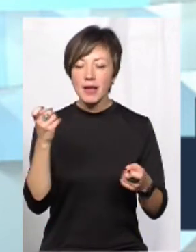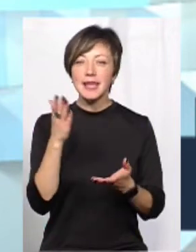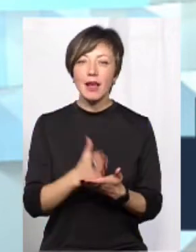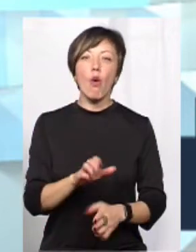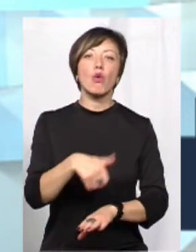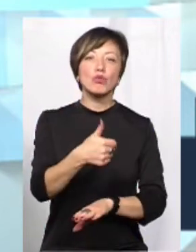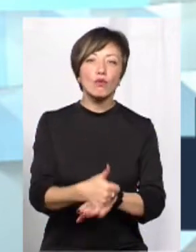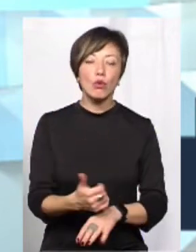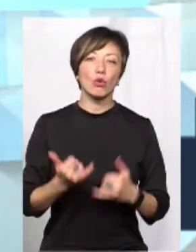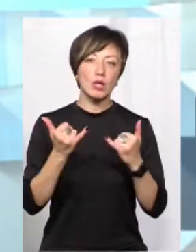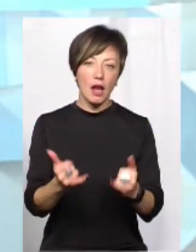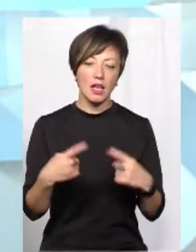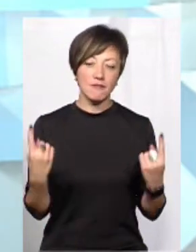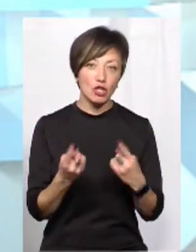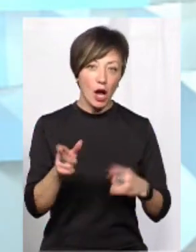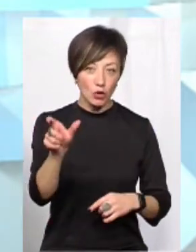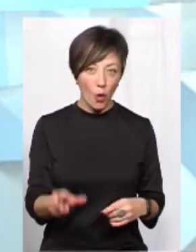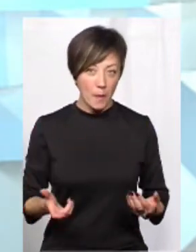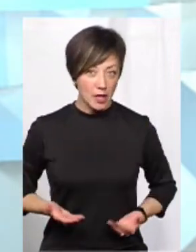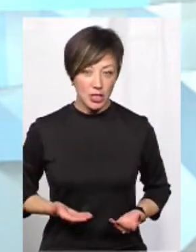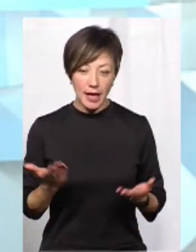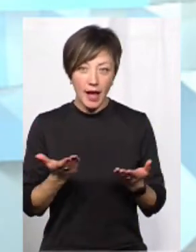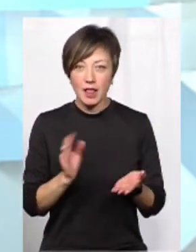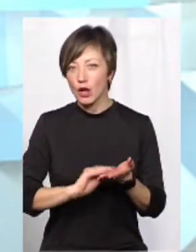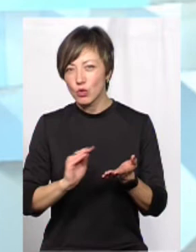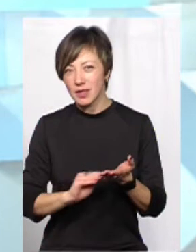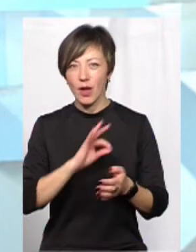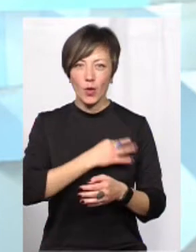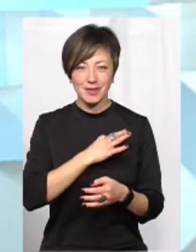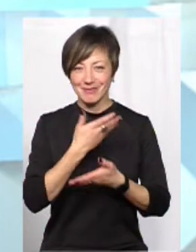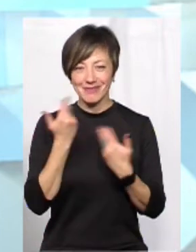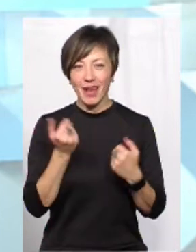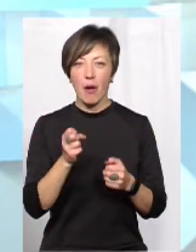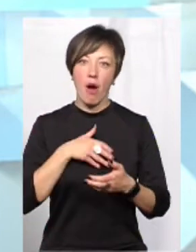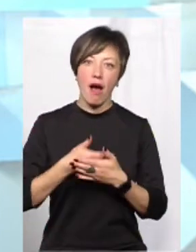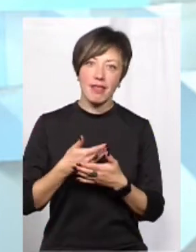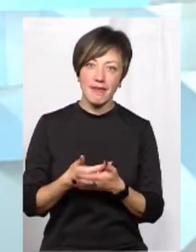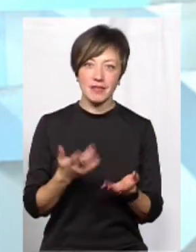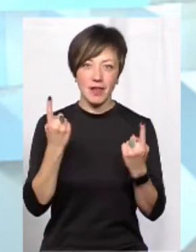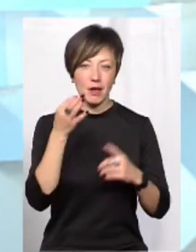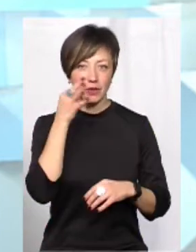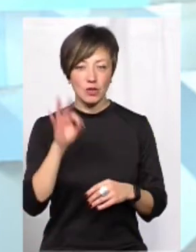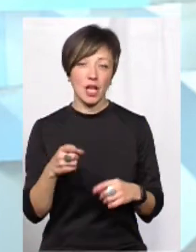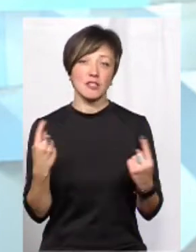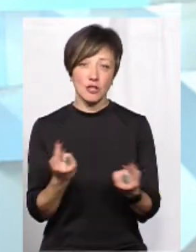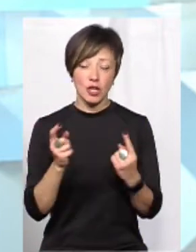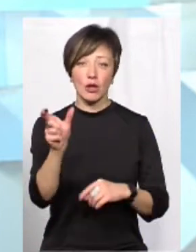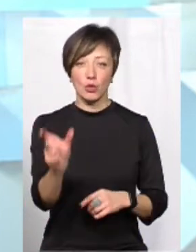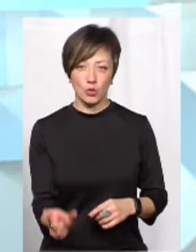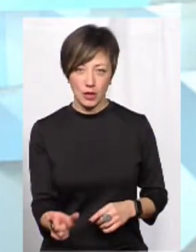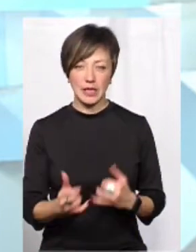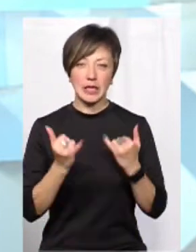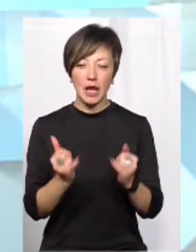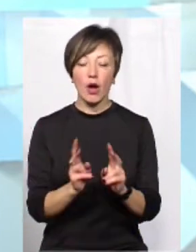основною для звичайного пересічного мешканця, який не є журналістом-розслідувачем або активістом з великим досвідом. Власне,